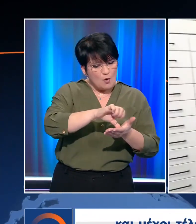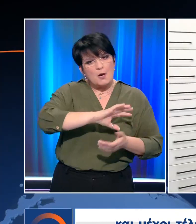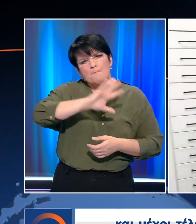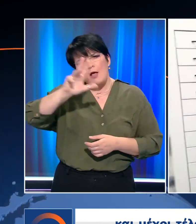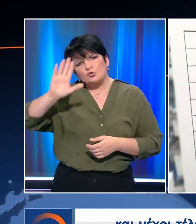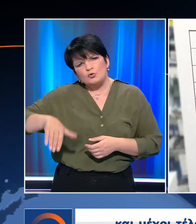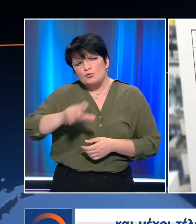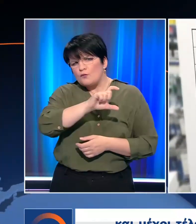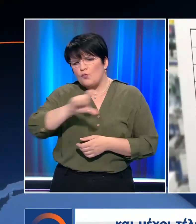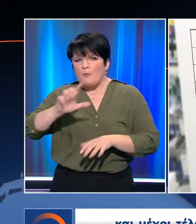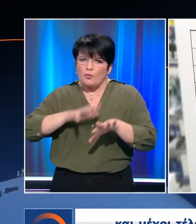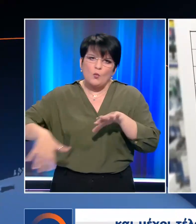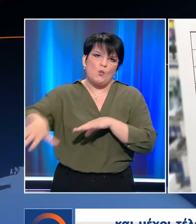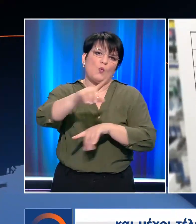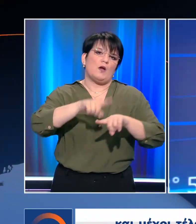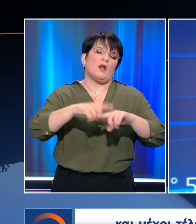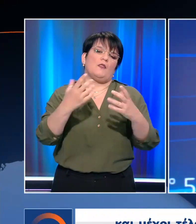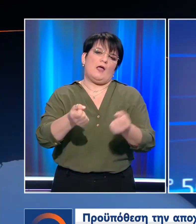τέλος της εβδομάδας σε όλη τη χώρα.